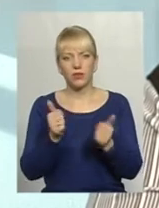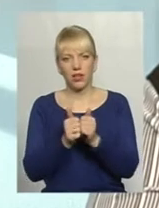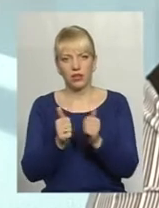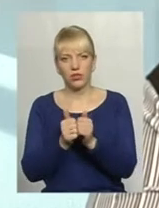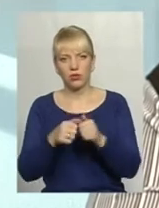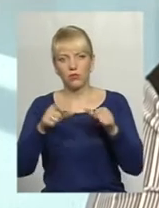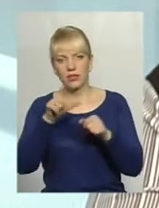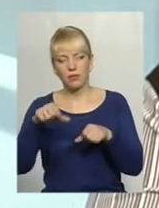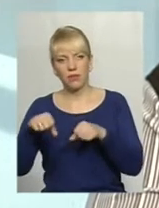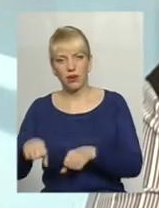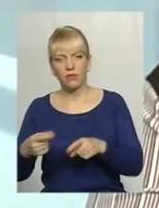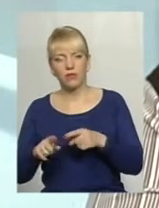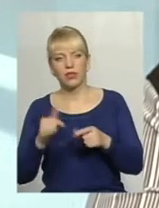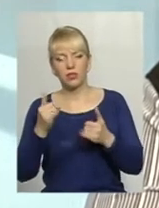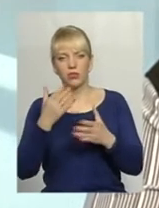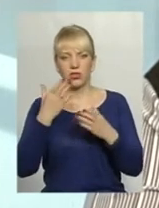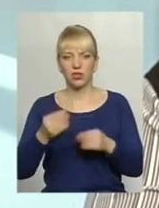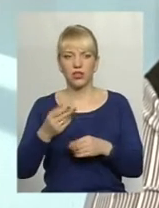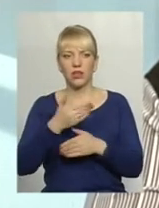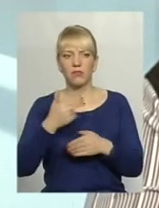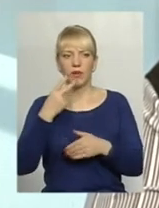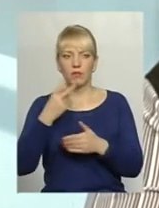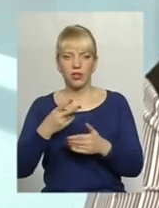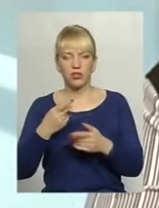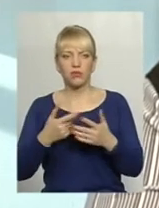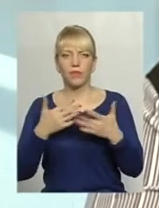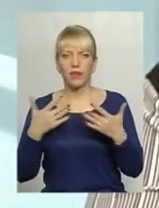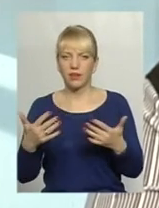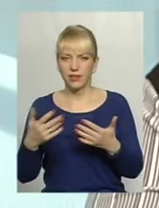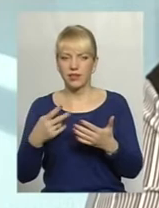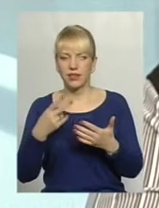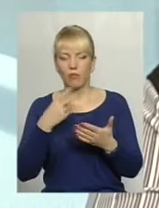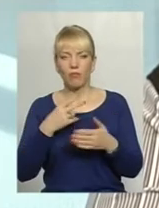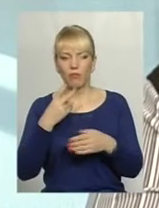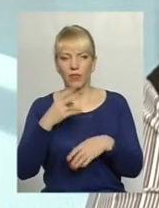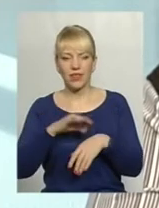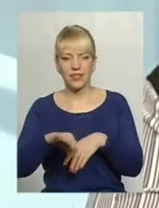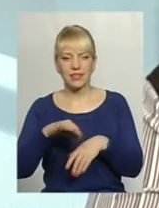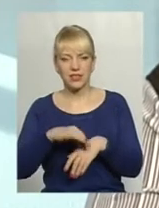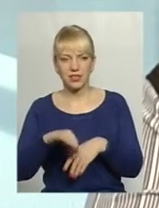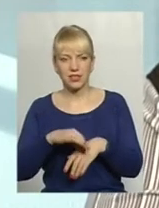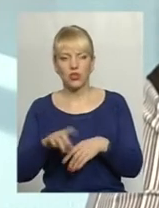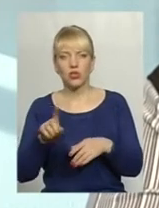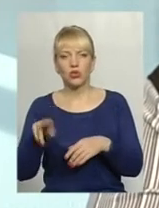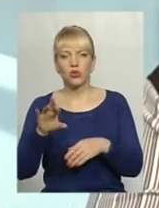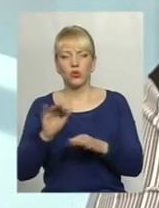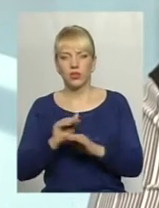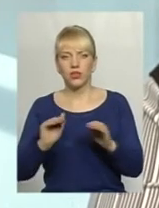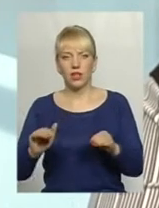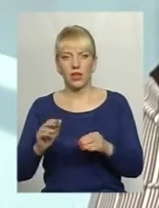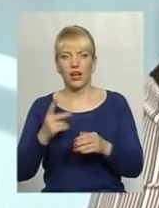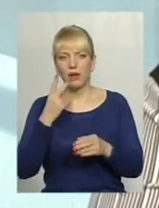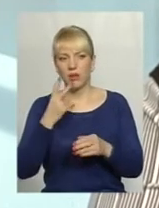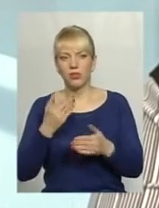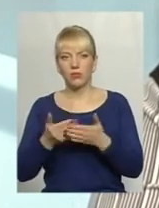на сьогоднішній день вже бачимо різні прояви насильства, і не тільки щодо дітей, а від